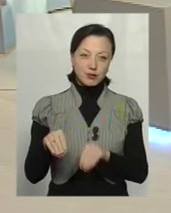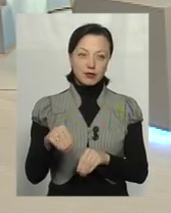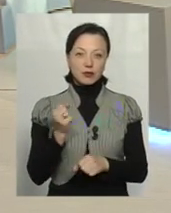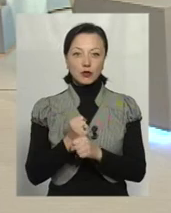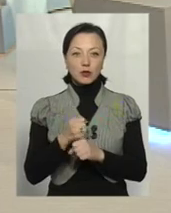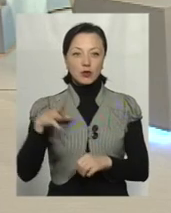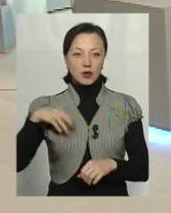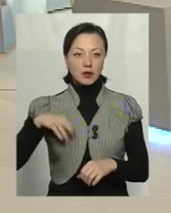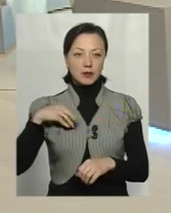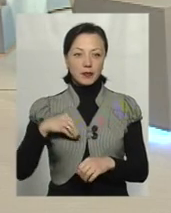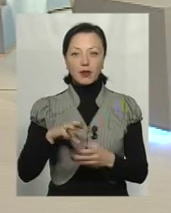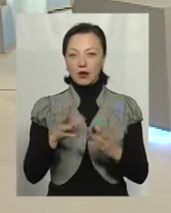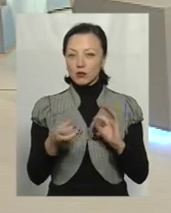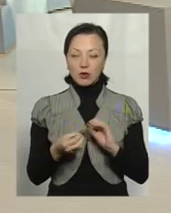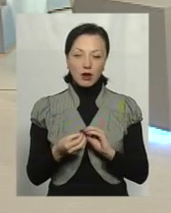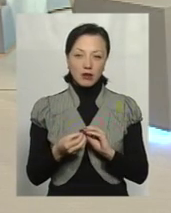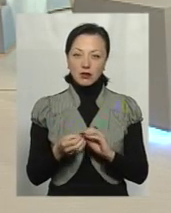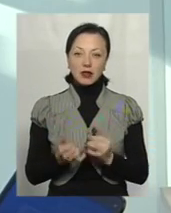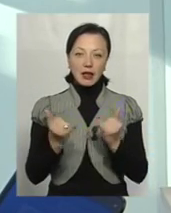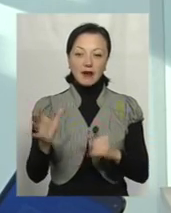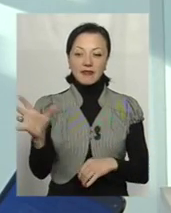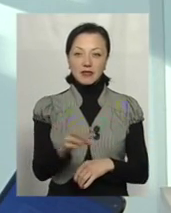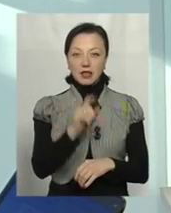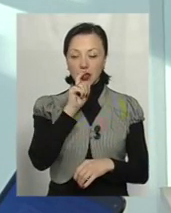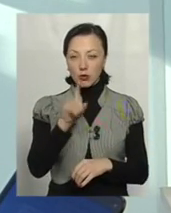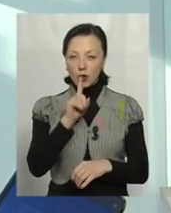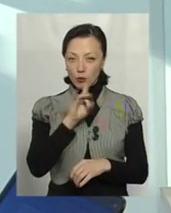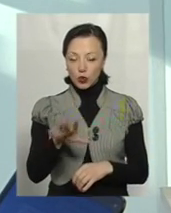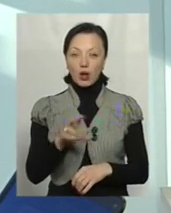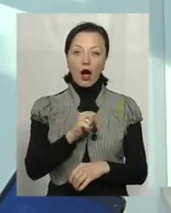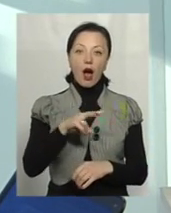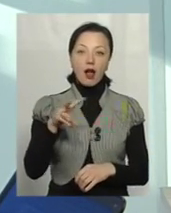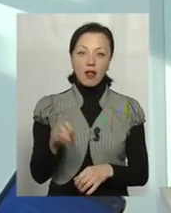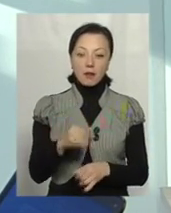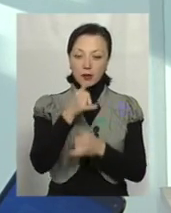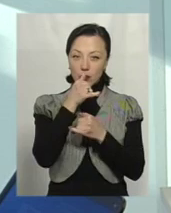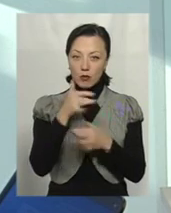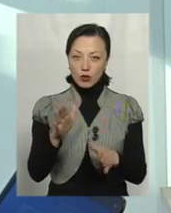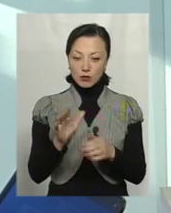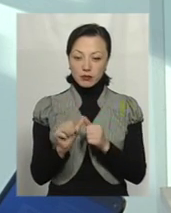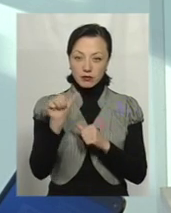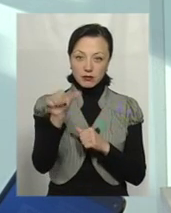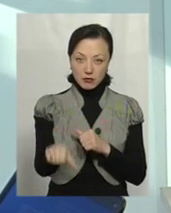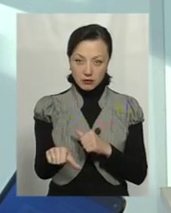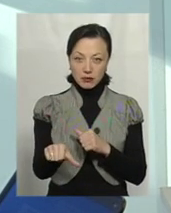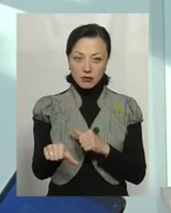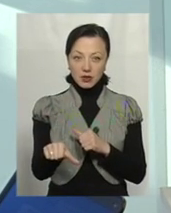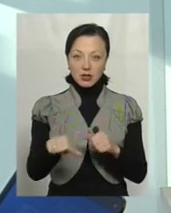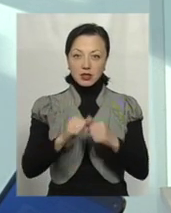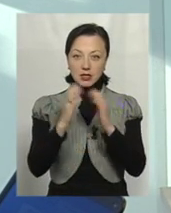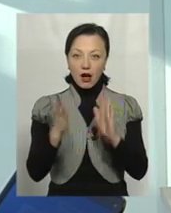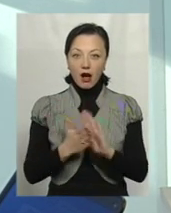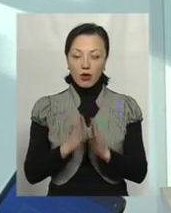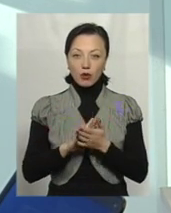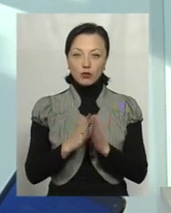тільки собі на кишеню, то результату, звичайно, для всіх не буде. Але, знову ж таки, ми не можемо вирватися з загального